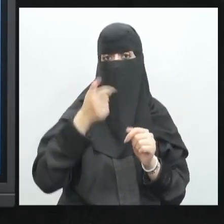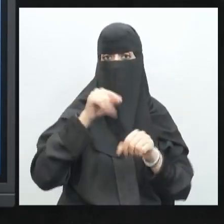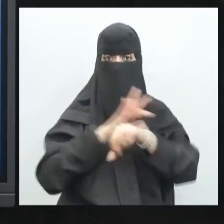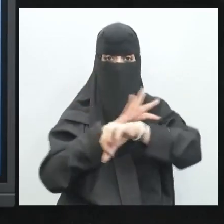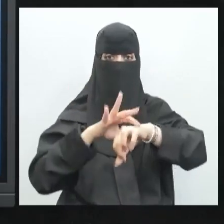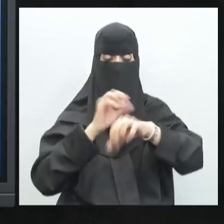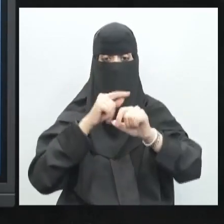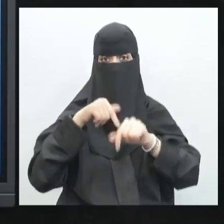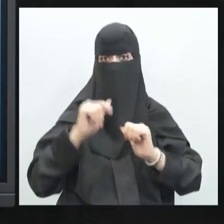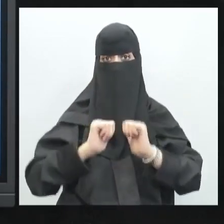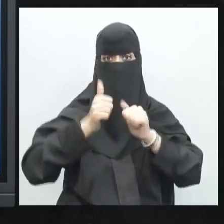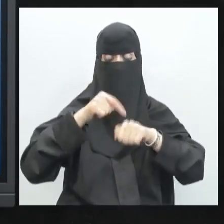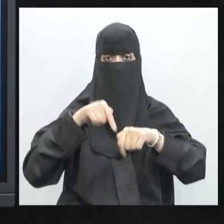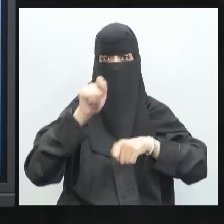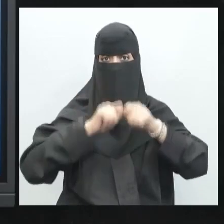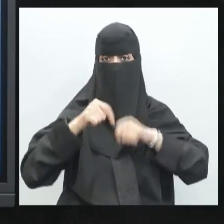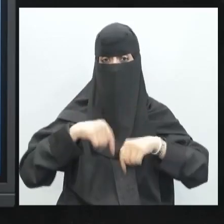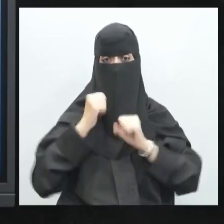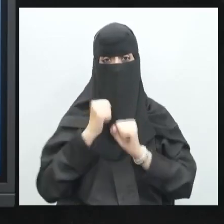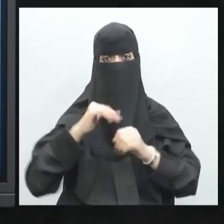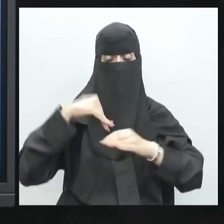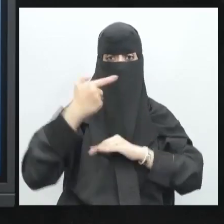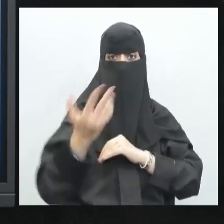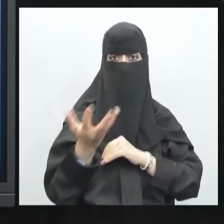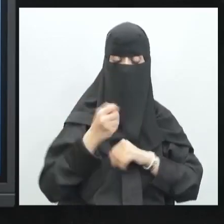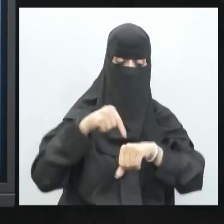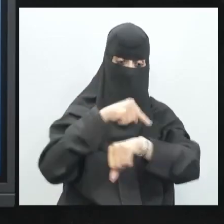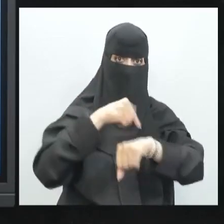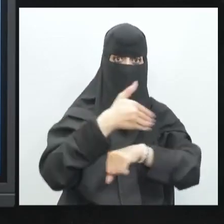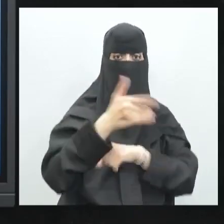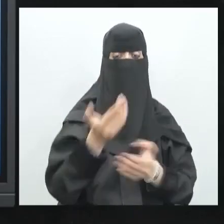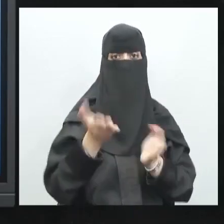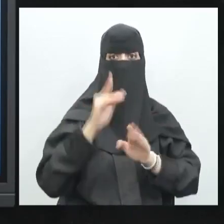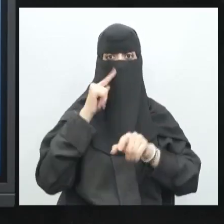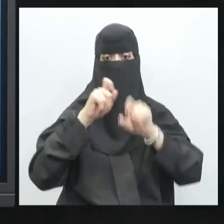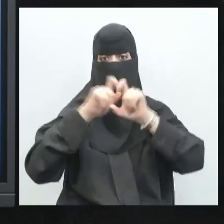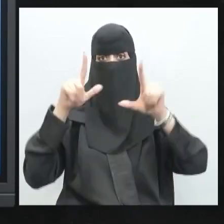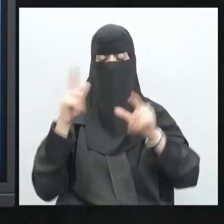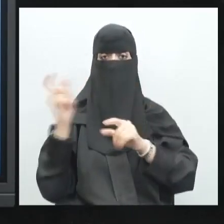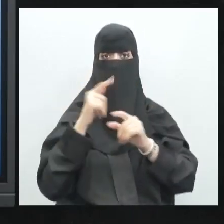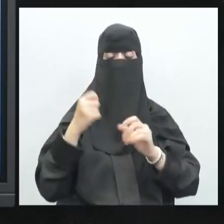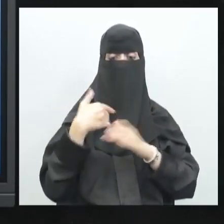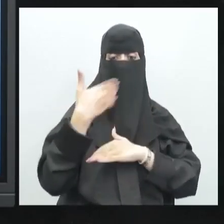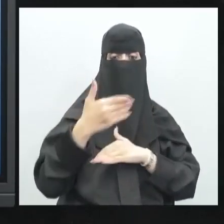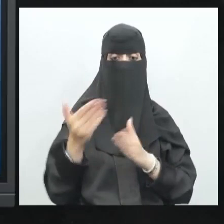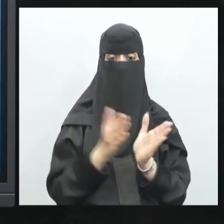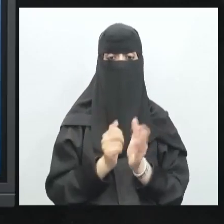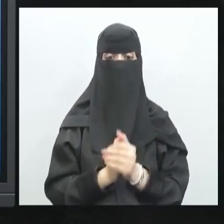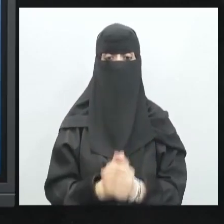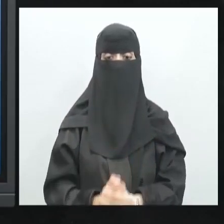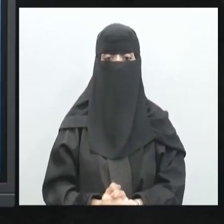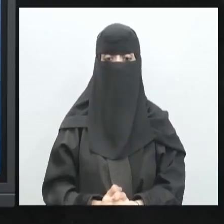هنا لا نستطيع إجراء التجربة التجربة قد تحتاج وقت طويل لذلك سوف نظهر نتائج لتجربة سابقة